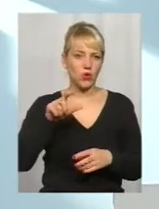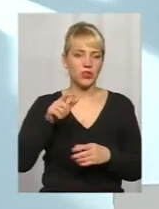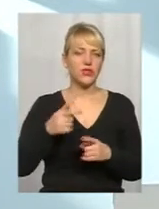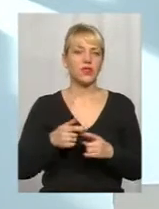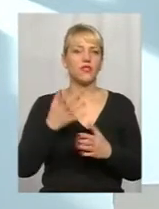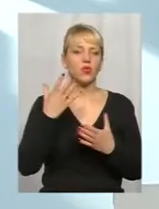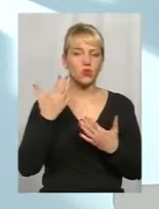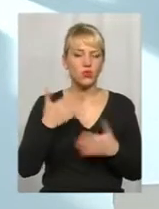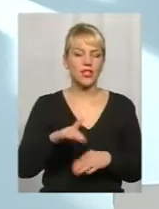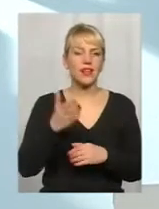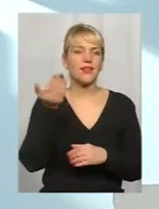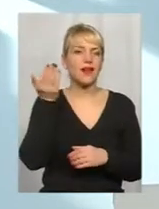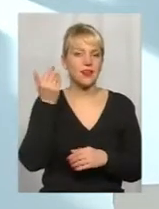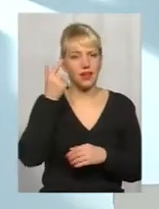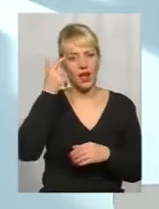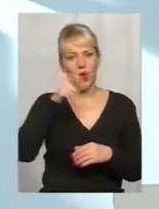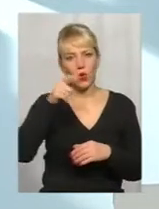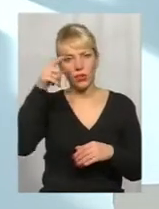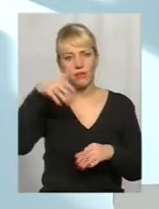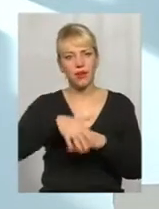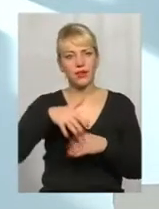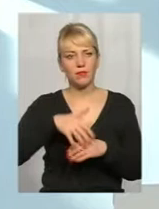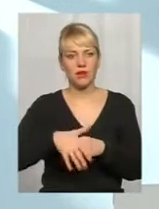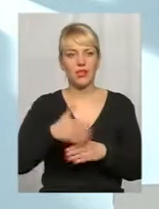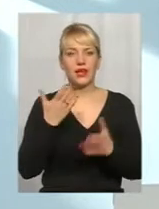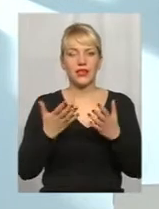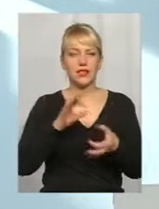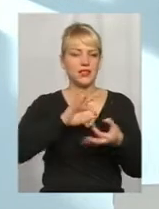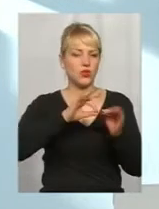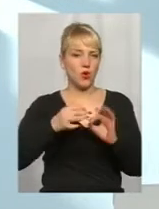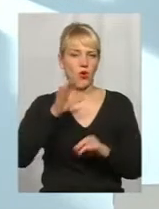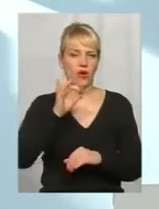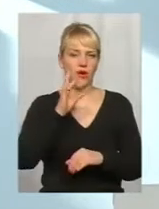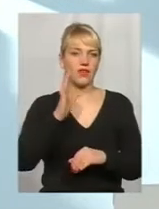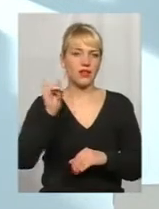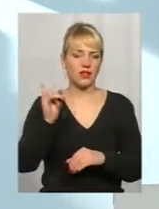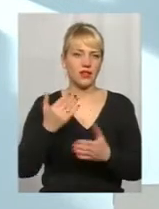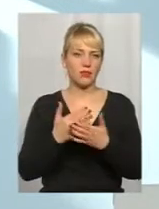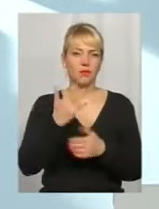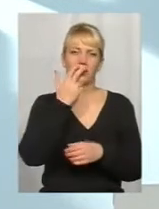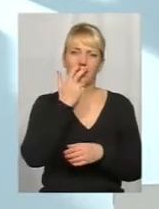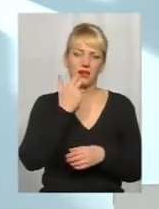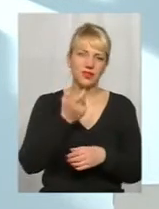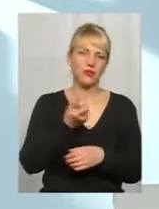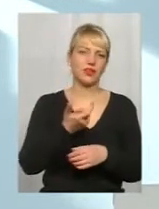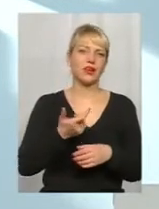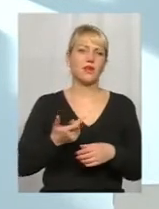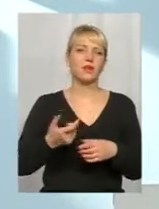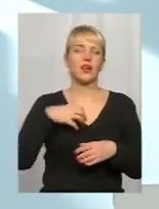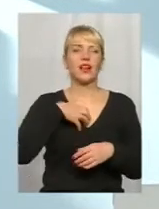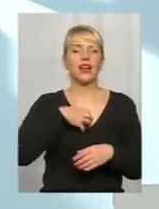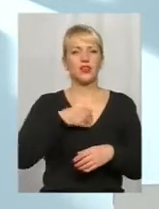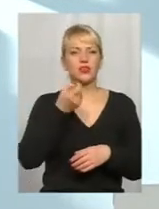люди прекрасно понимали, що неосложненні ОРВІ, і те самі насморки, найбільші поверхностні